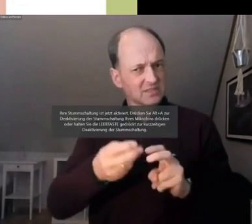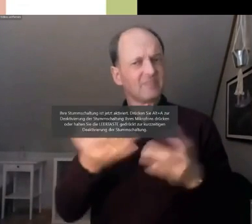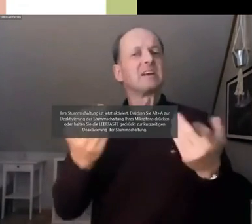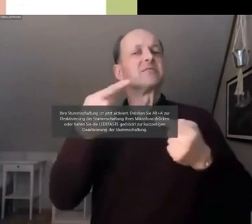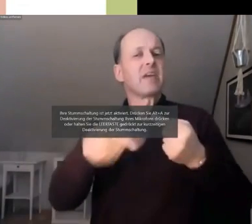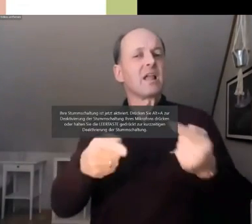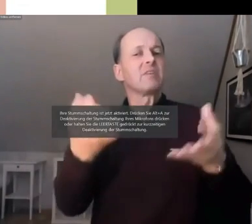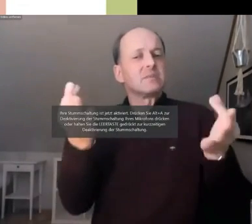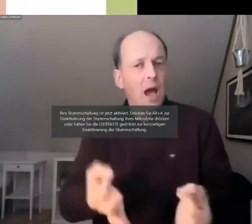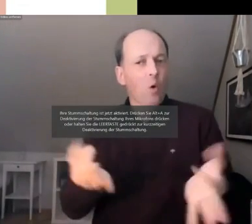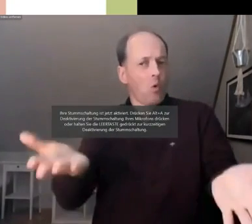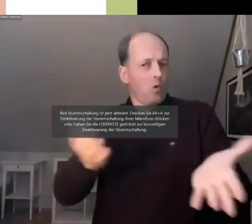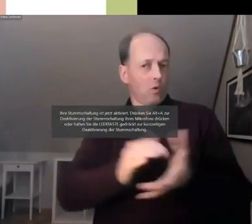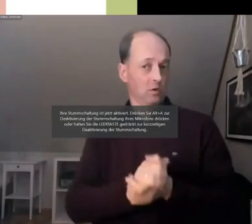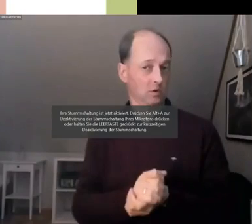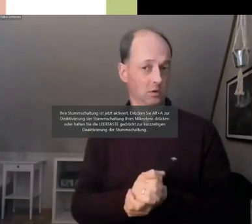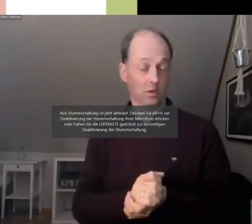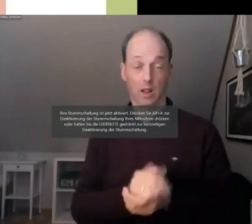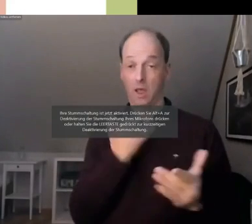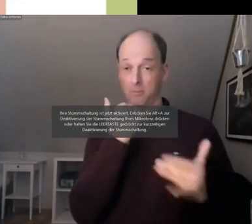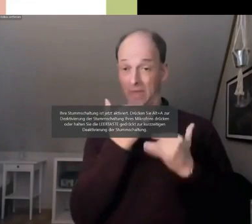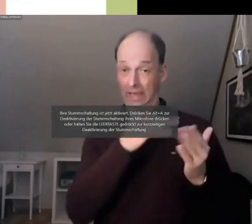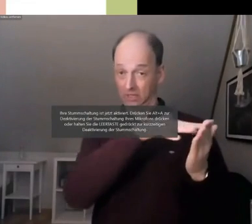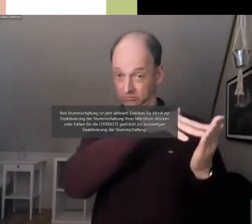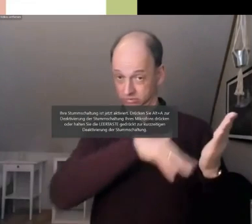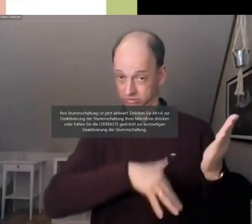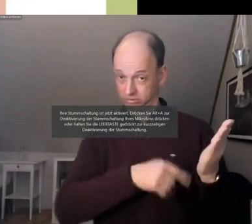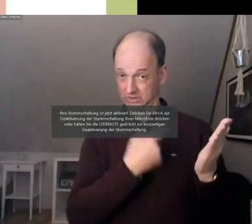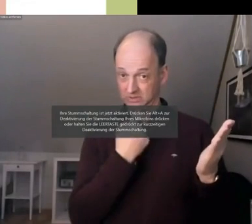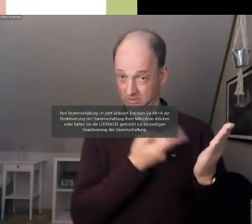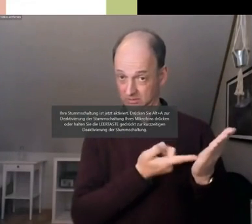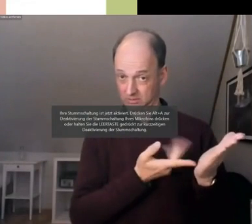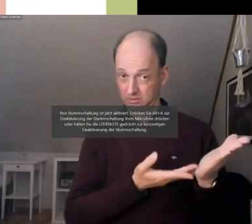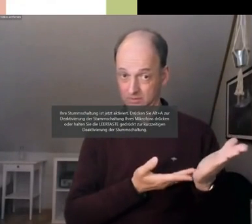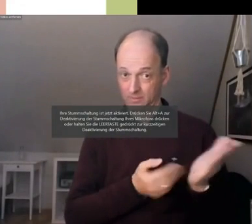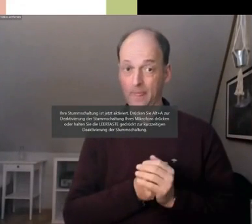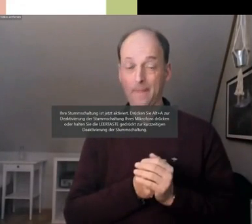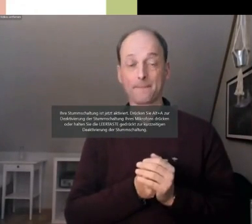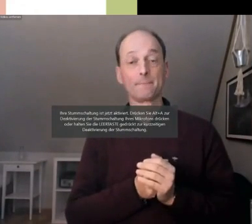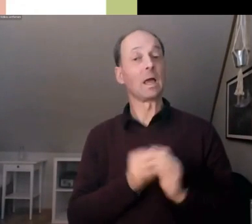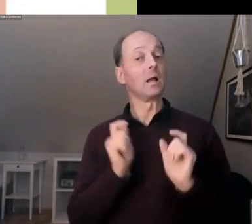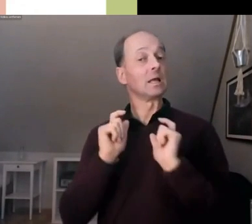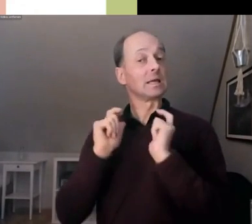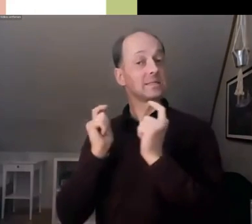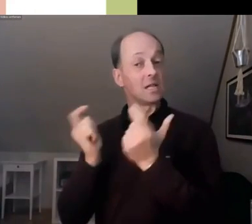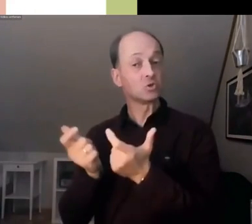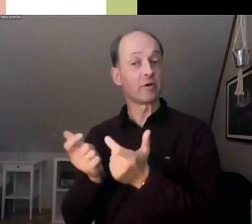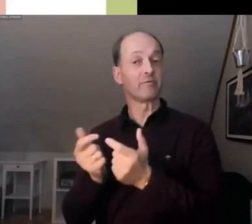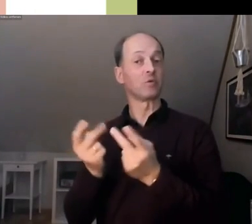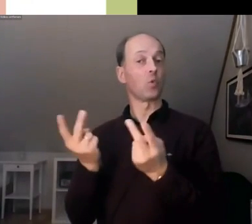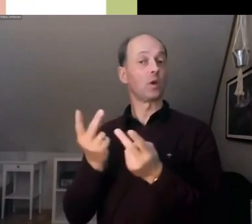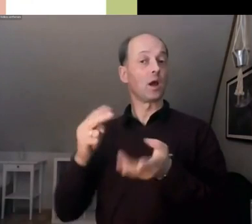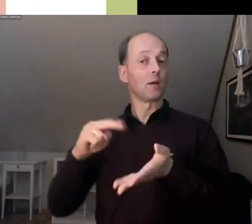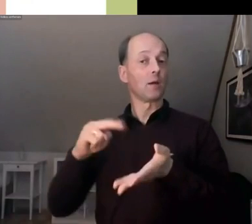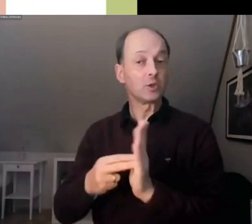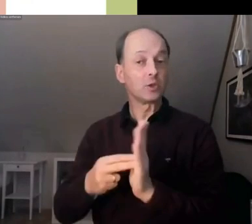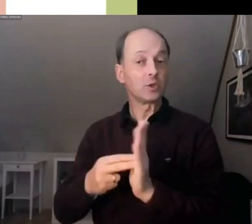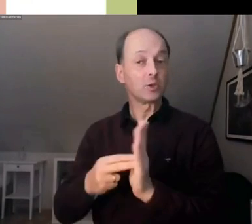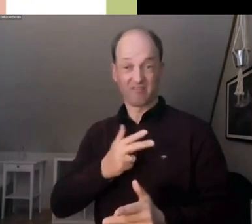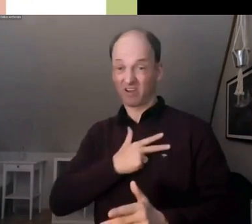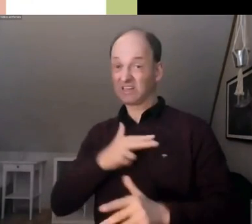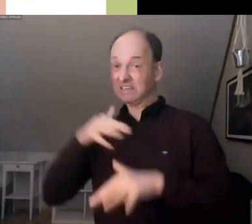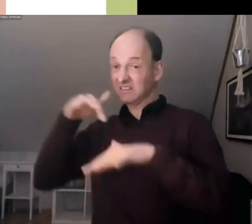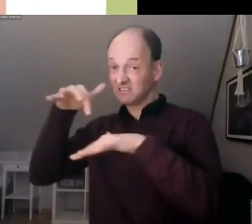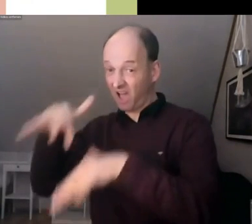Der Bericht sagt nichts darüber, ob oder inwiefern der gesellschaftliche und politische Wille wirklich da ist.